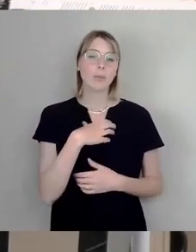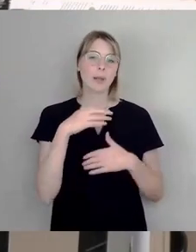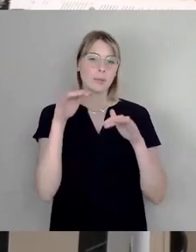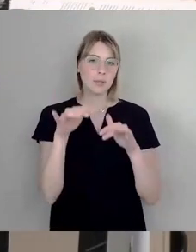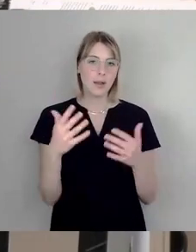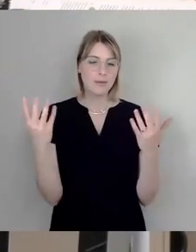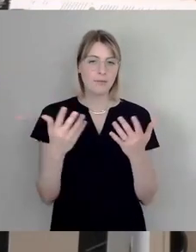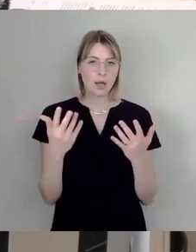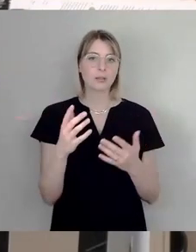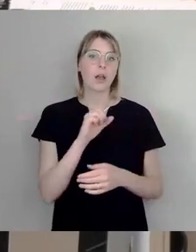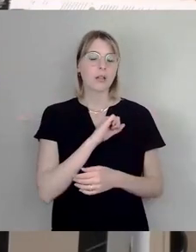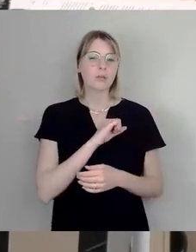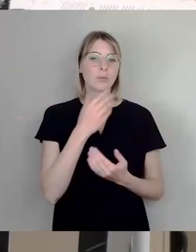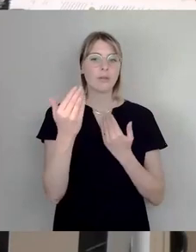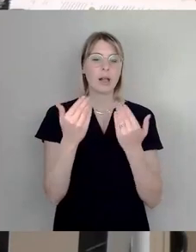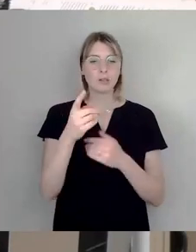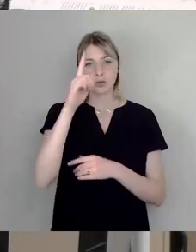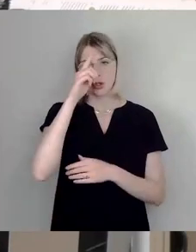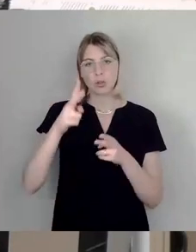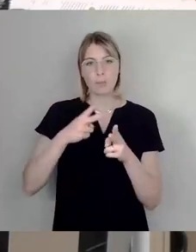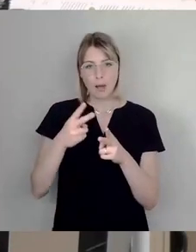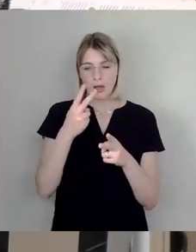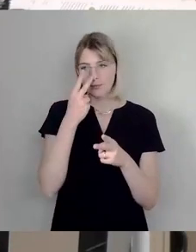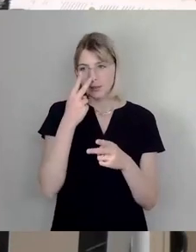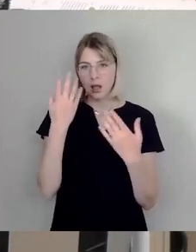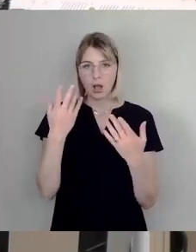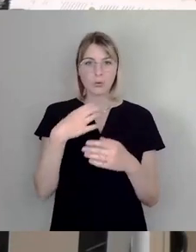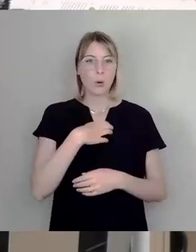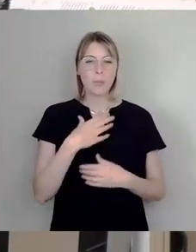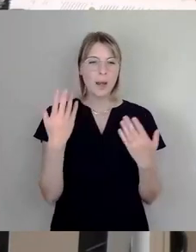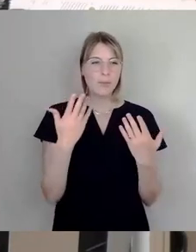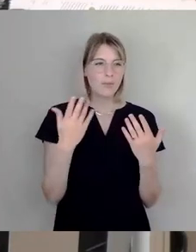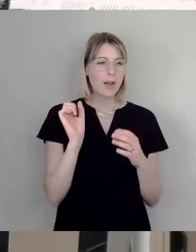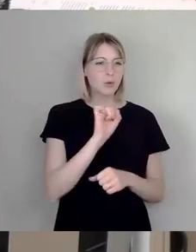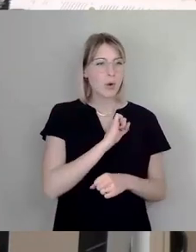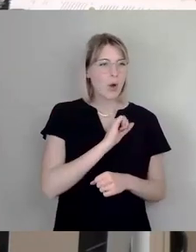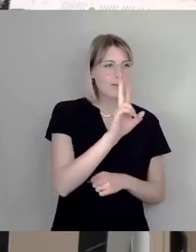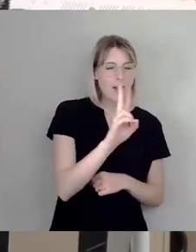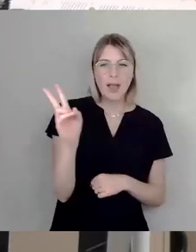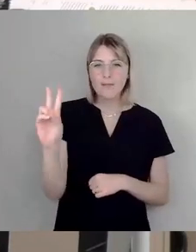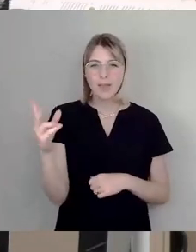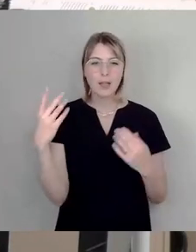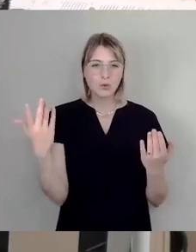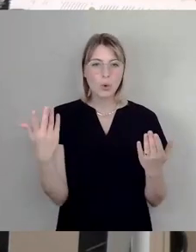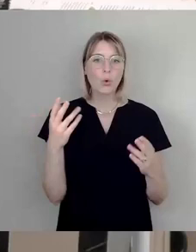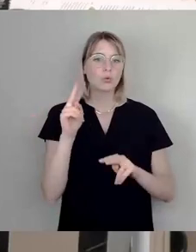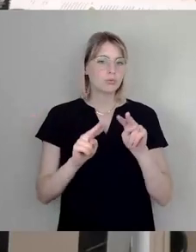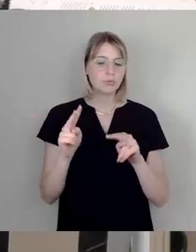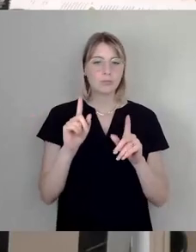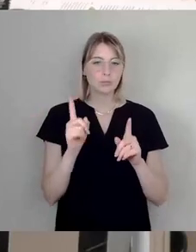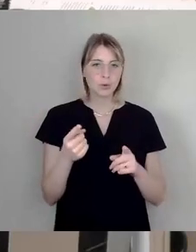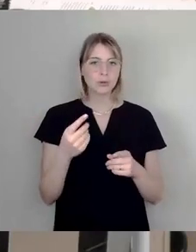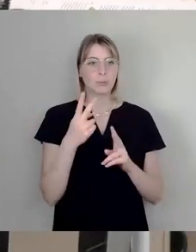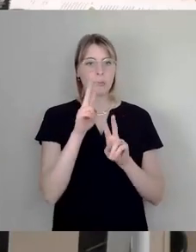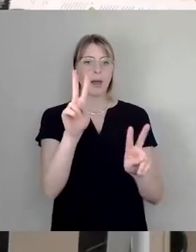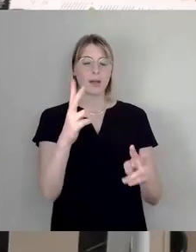Deutsche Bahn, Sie wissen, das ist immer sehr, sehr problematisch. Wem gehört was, wo? Diese Sachen, ganzen Berücksichtigungen, hat hier auch keine Rolle